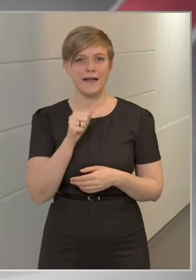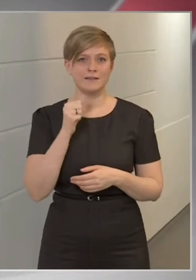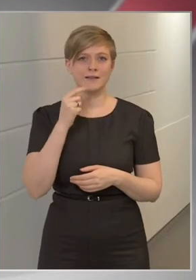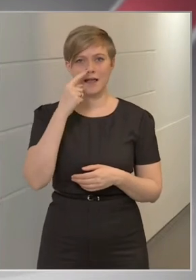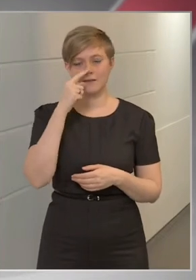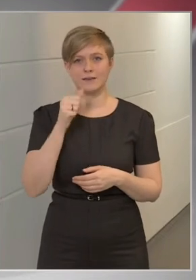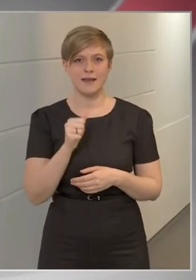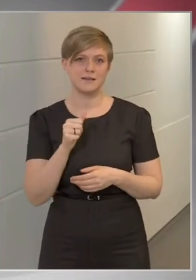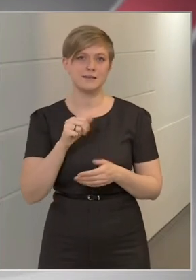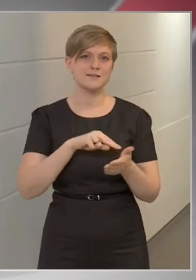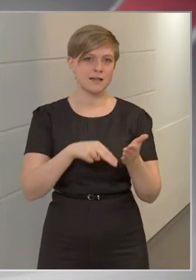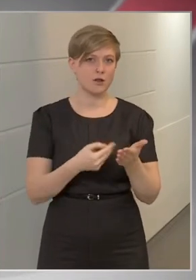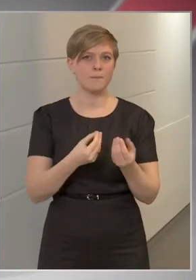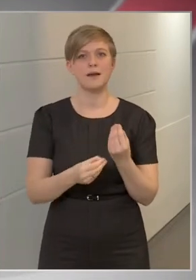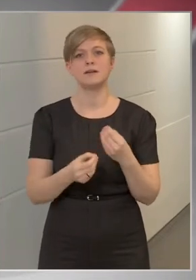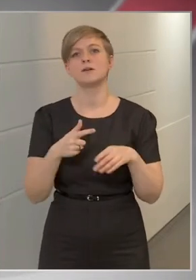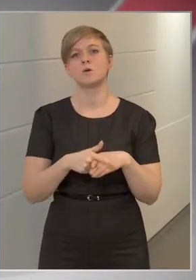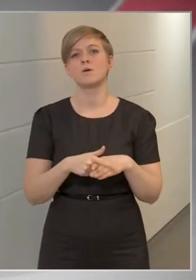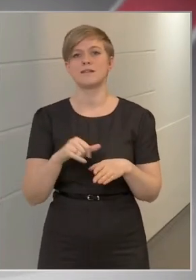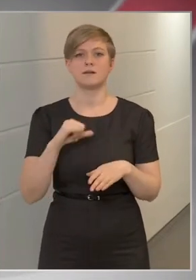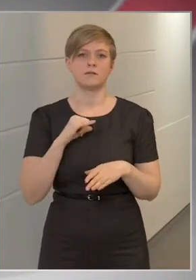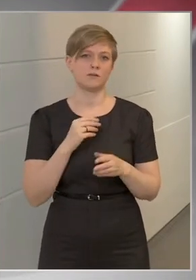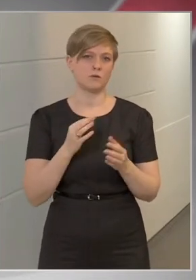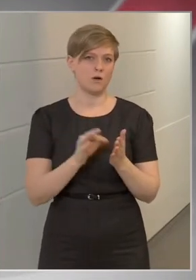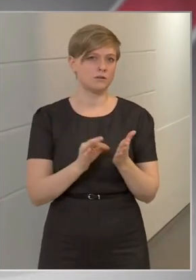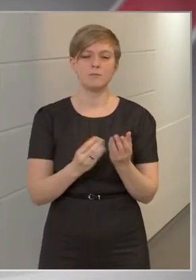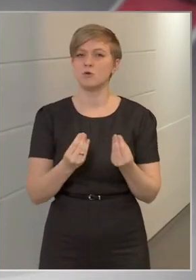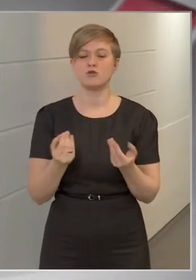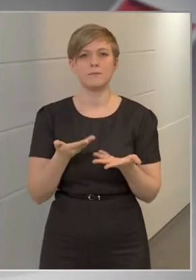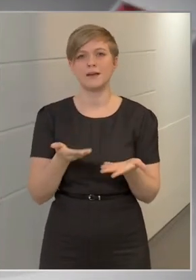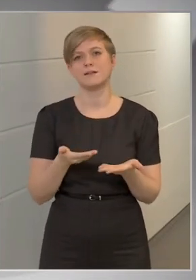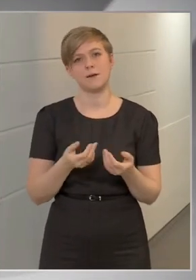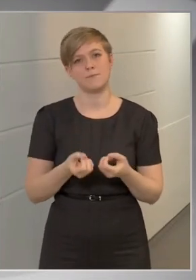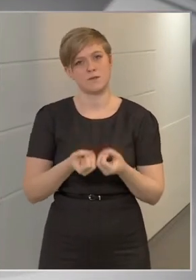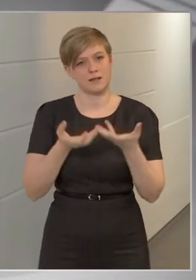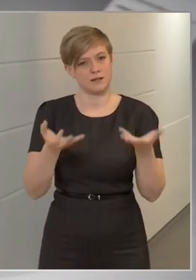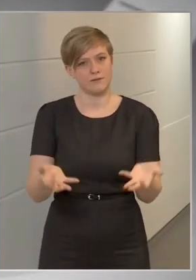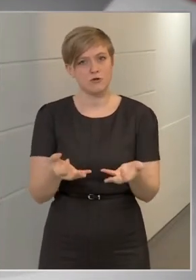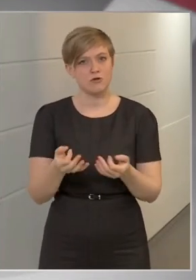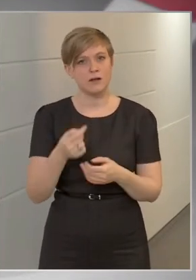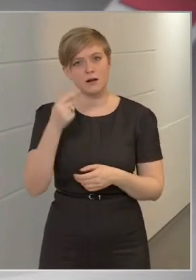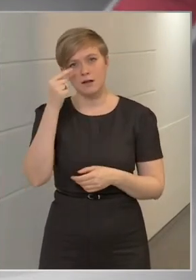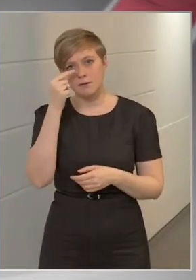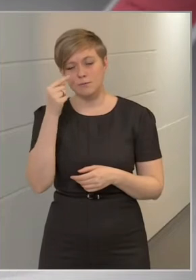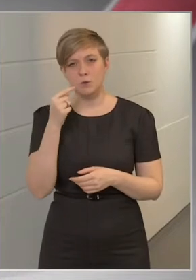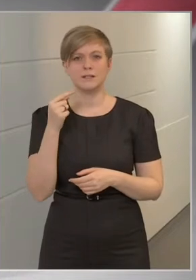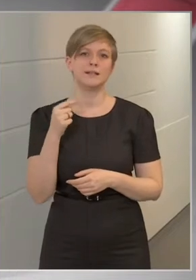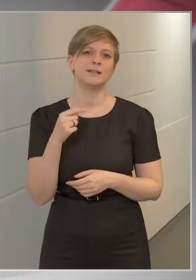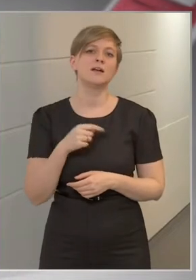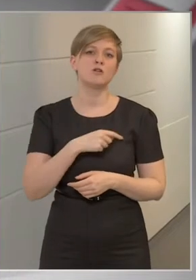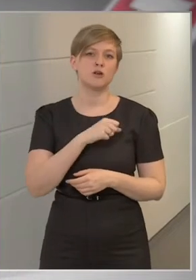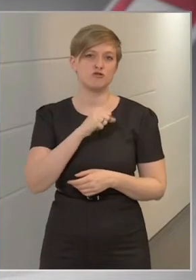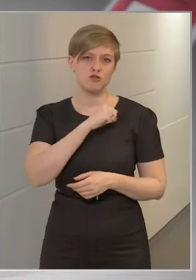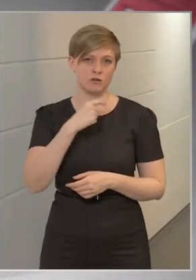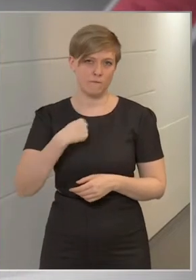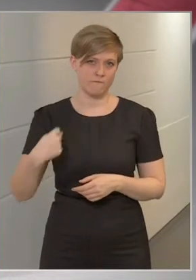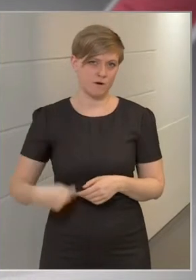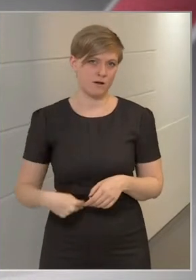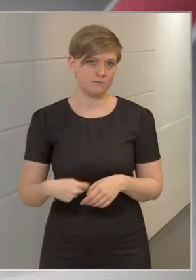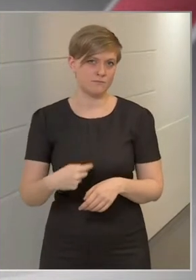szerződéseit, mert közérdekű adatnak minősülnek. Akkor most miért nem hozzák nyilvánosságra a Sputnik és a Sinopharm szerződéseit?